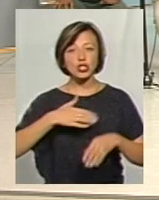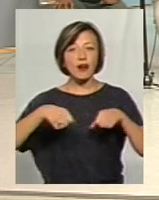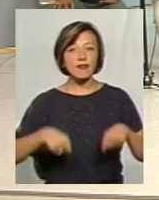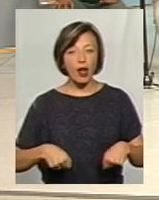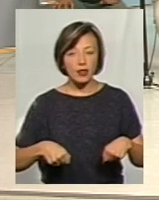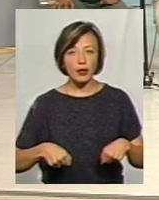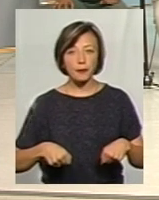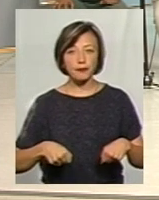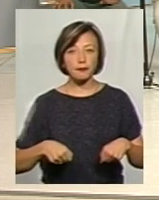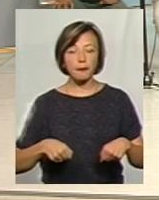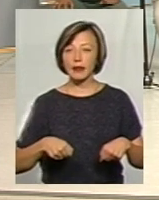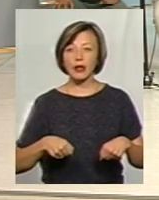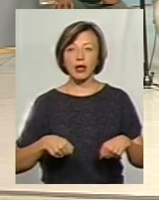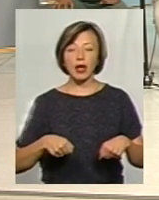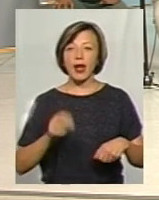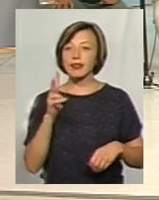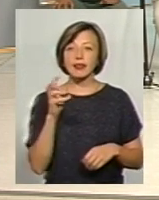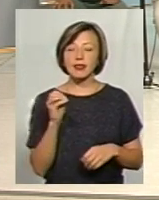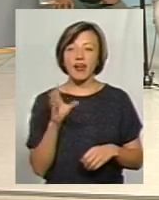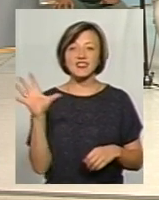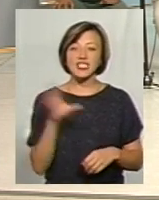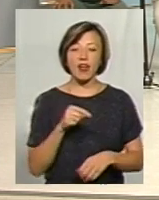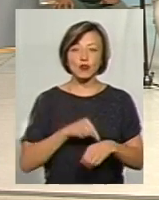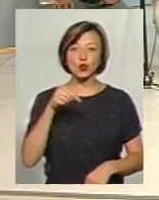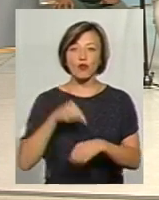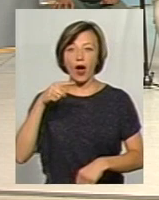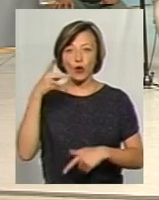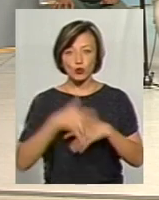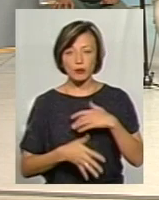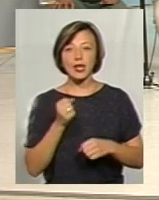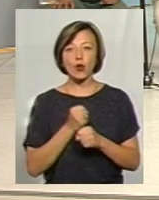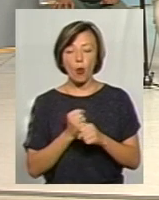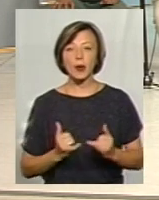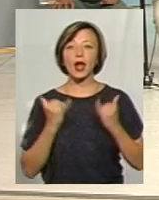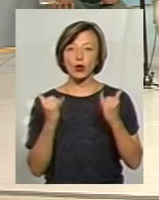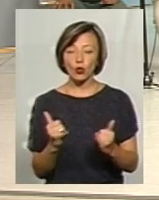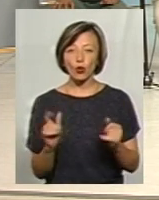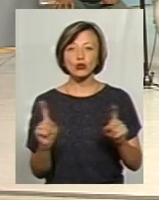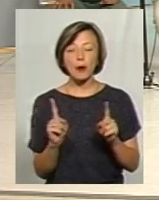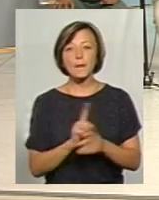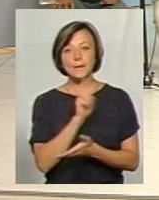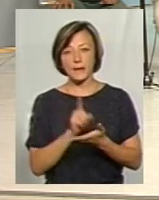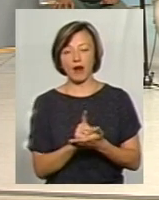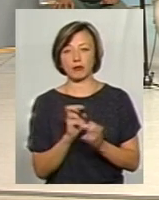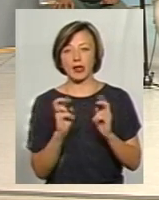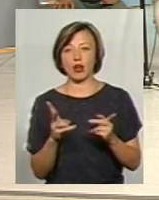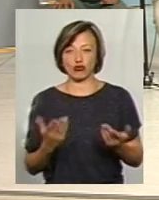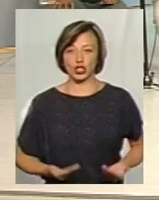не все відчуває, розуміє і робить для того, як би мав жити